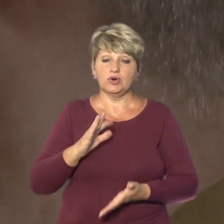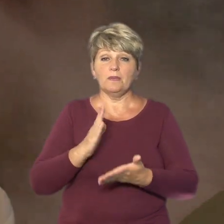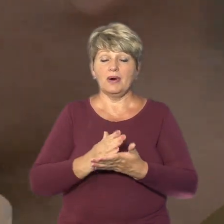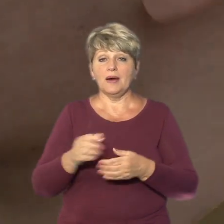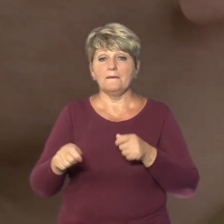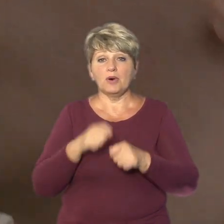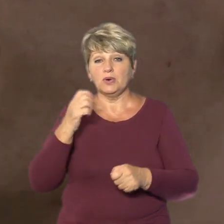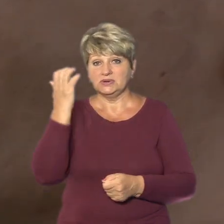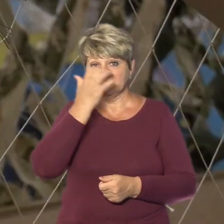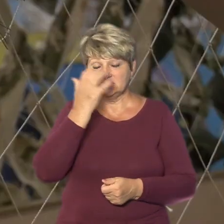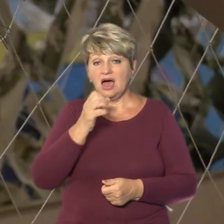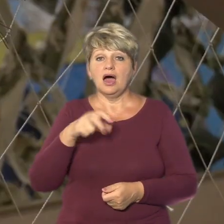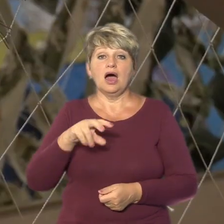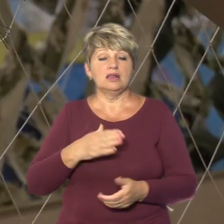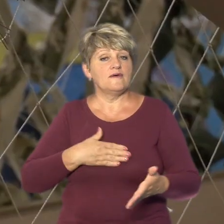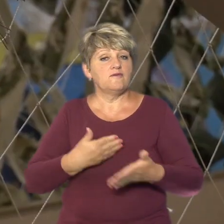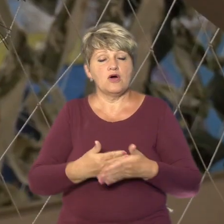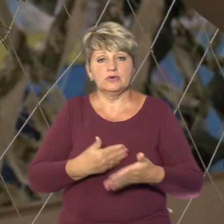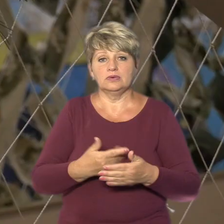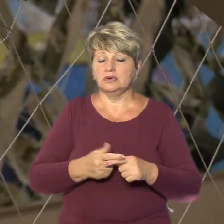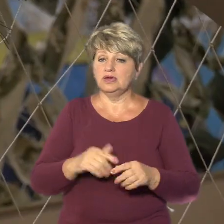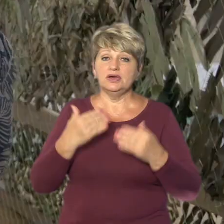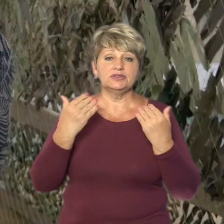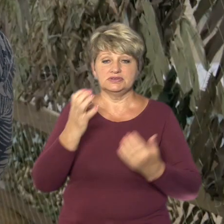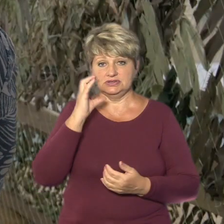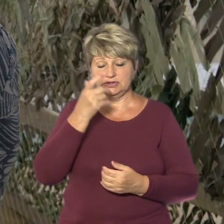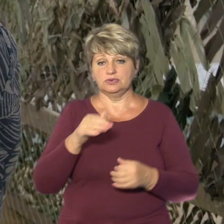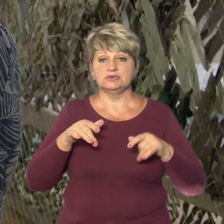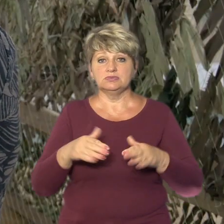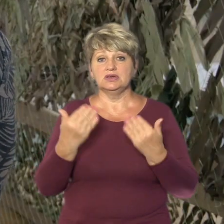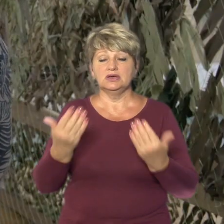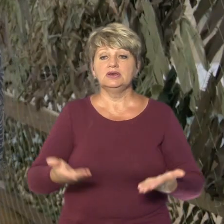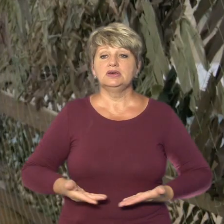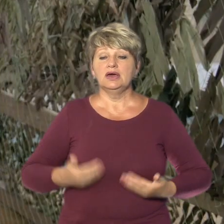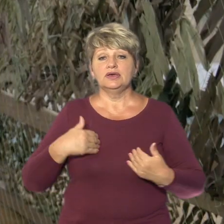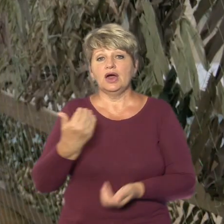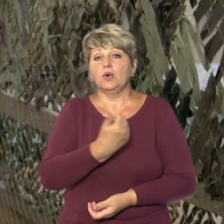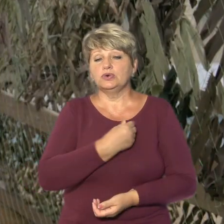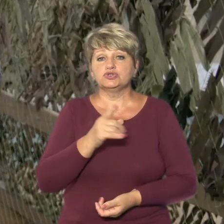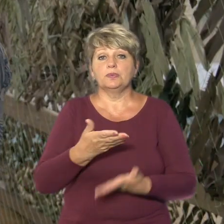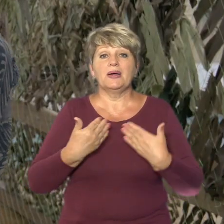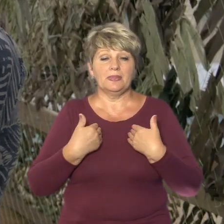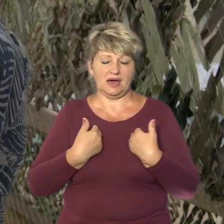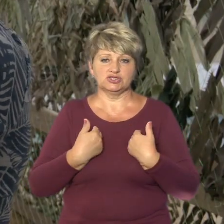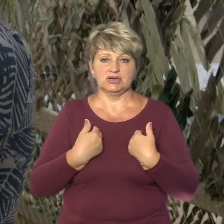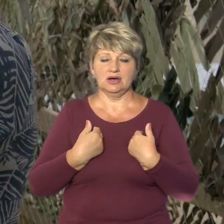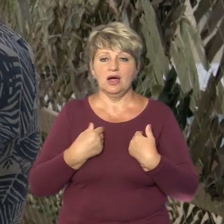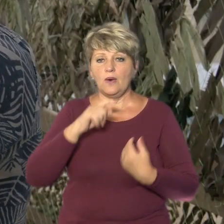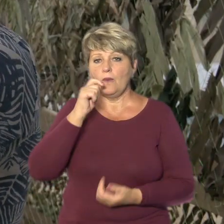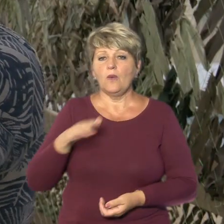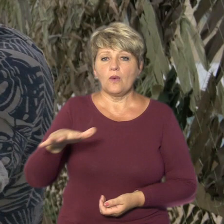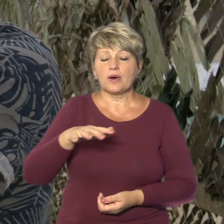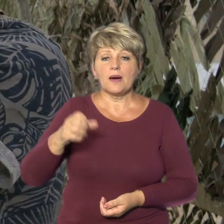зору, проте волонтерство стало невід'ємною справою у його житті. Я хочу, щоб наша країна